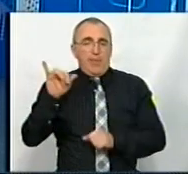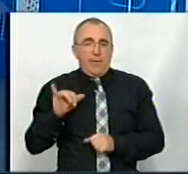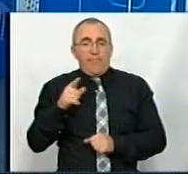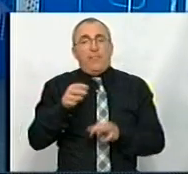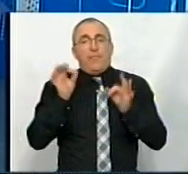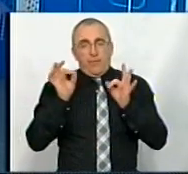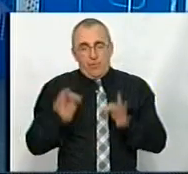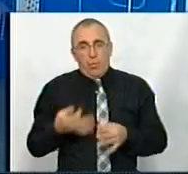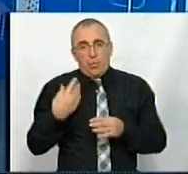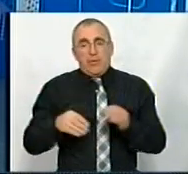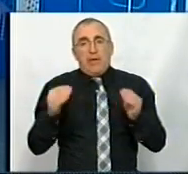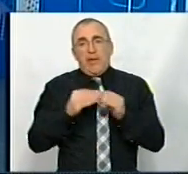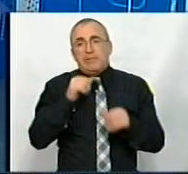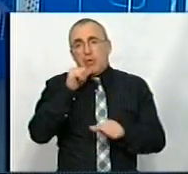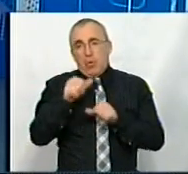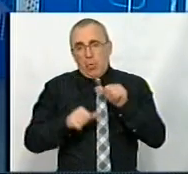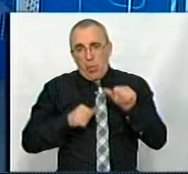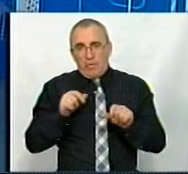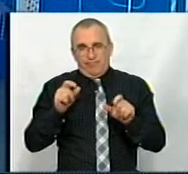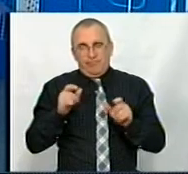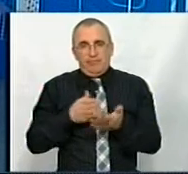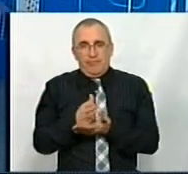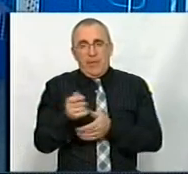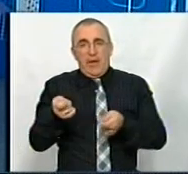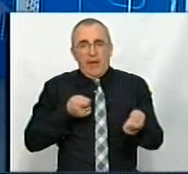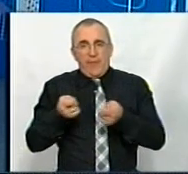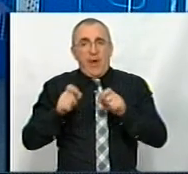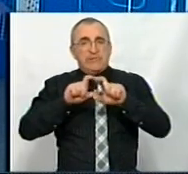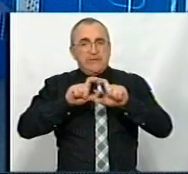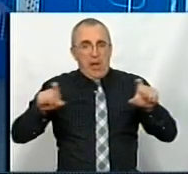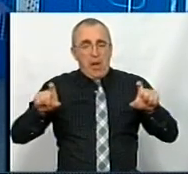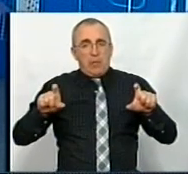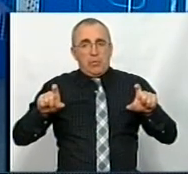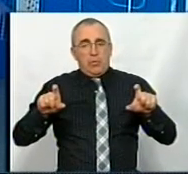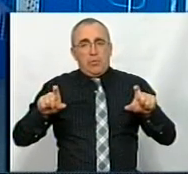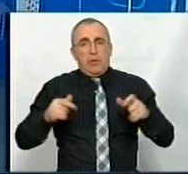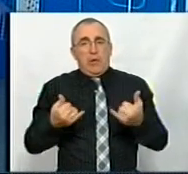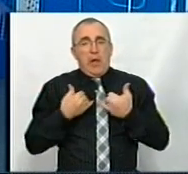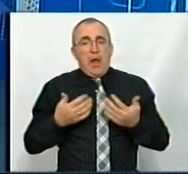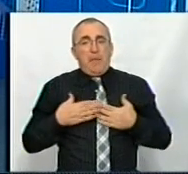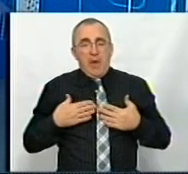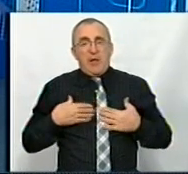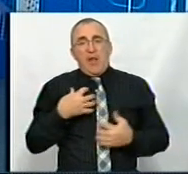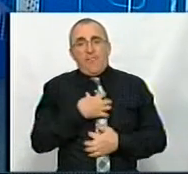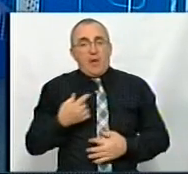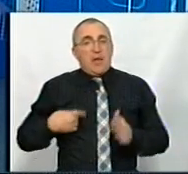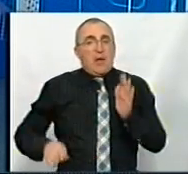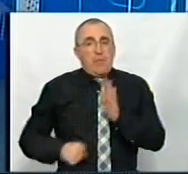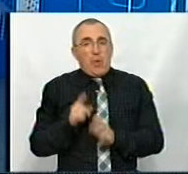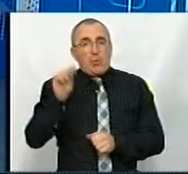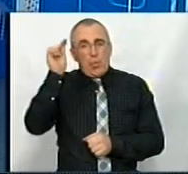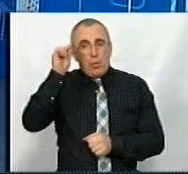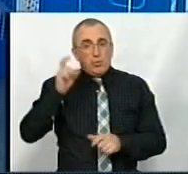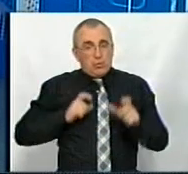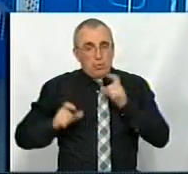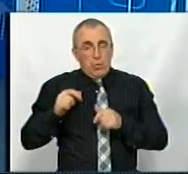привіт, Яна, я вже майже 10 років, є керівником закладу і для мене важливо, що я починав там студентом і